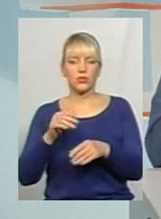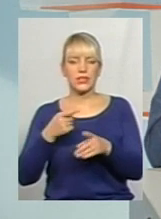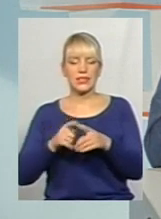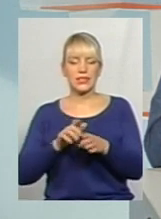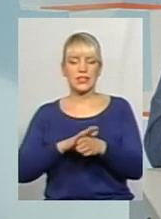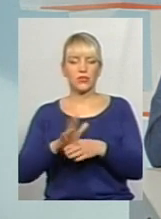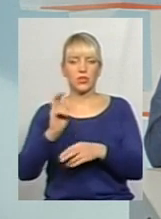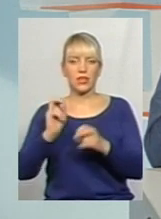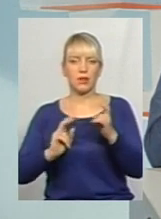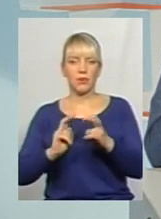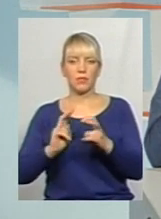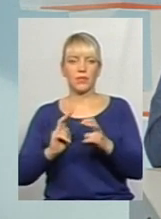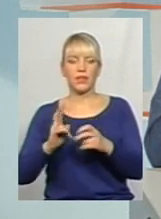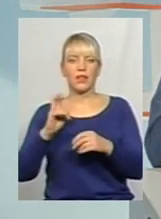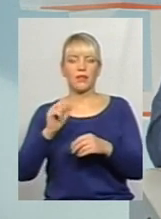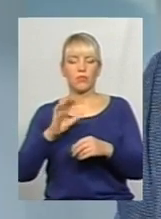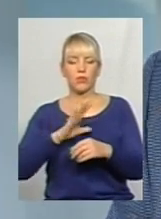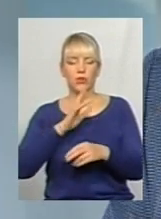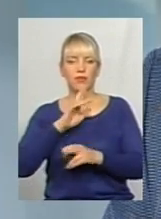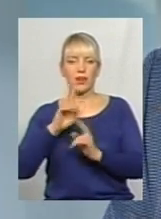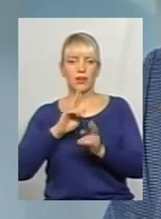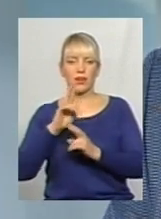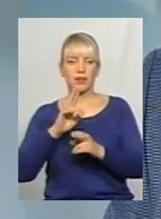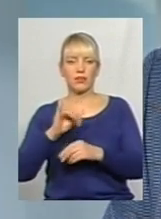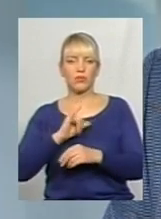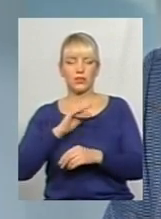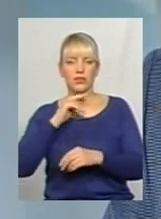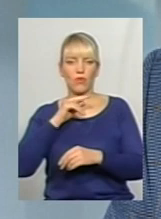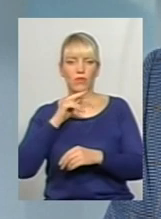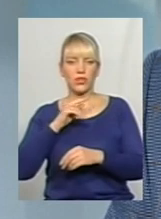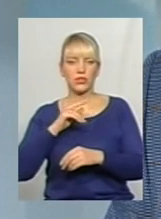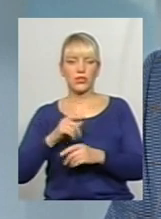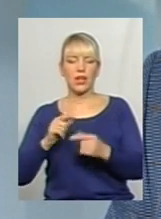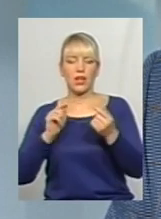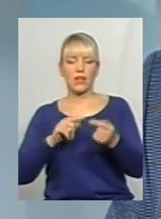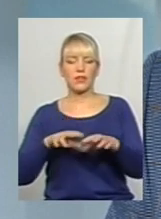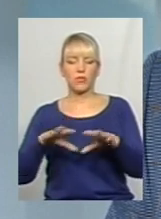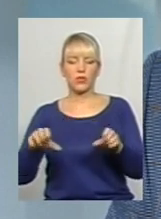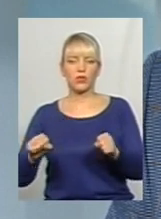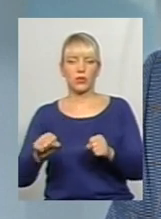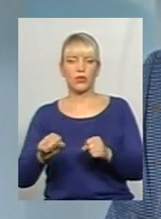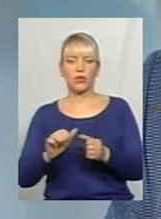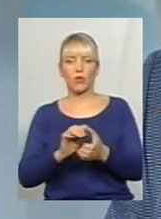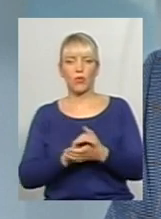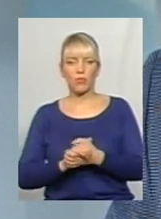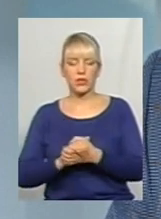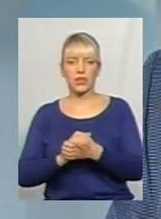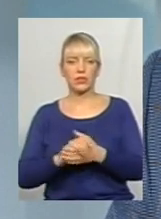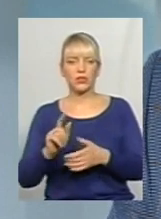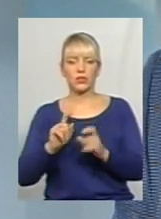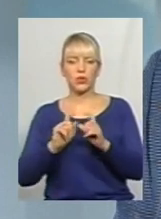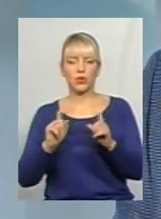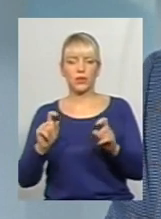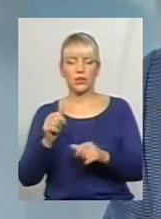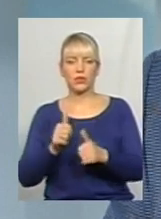Ну, наразі були нарікання і були в нас зауваження з антимонопольного комітету, що об'єкти